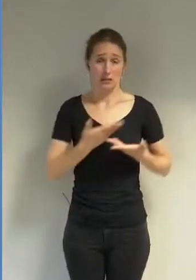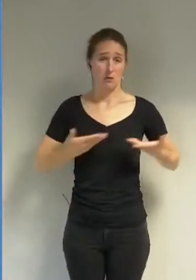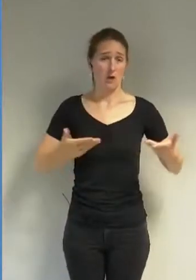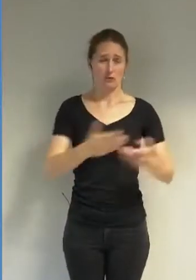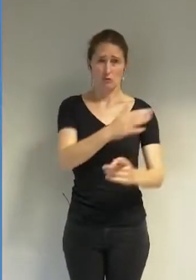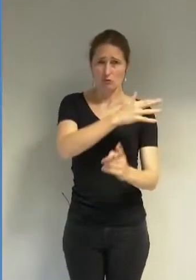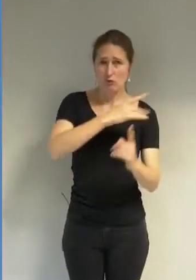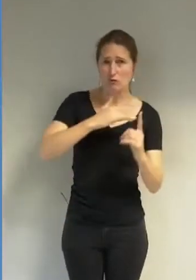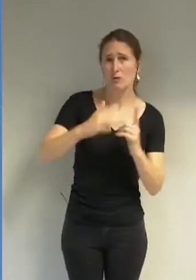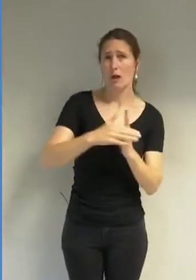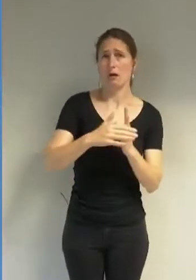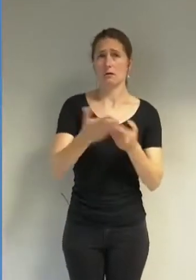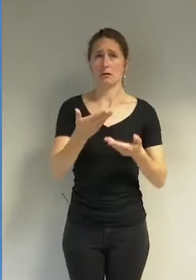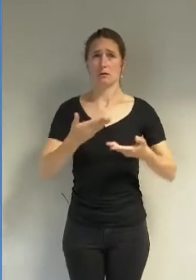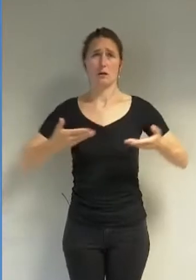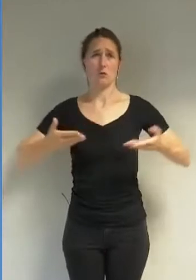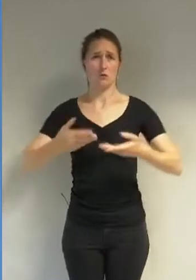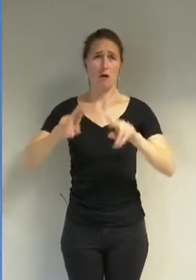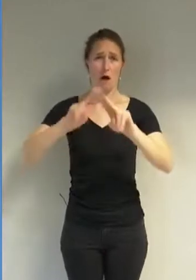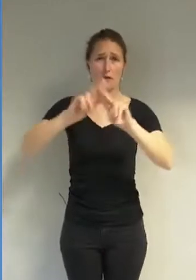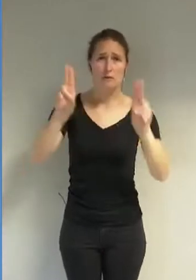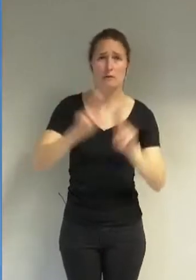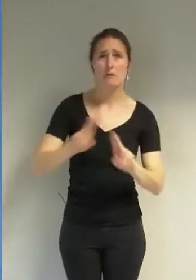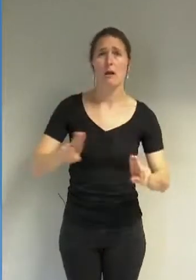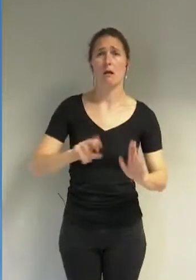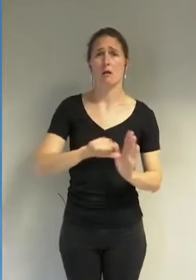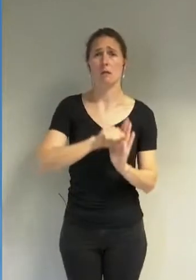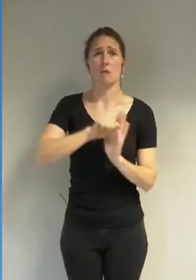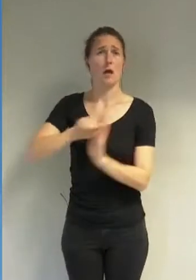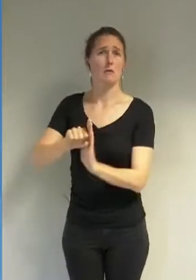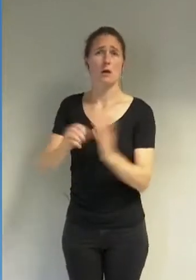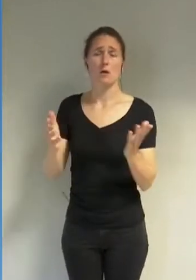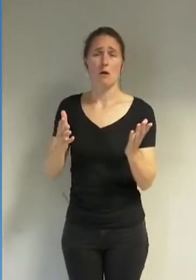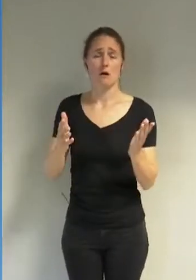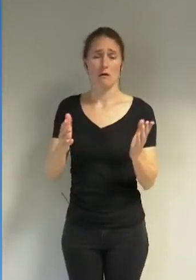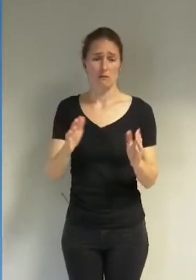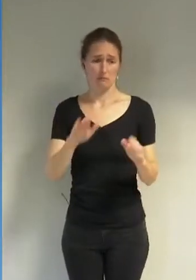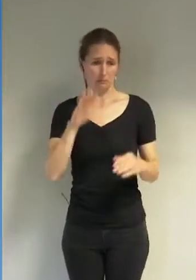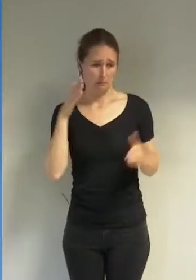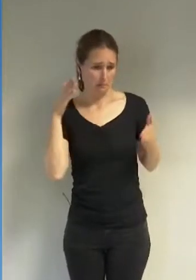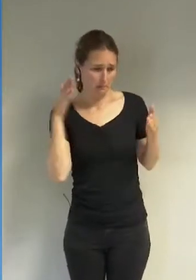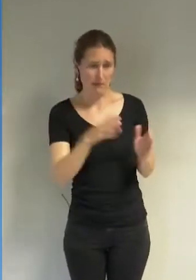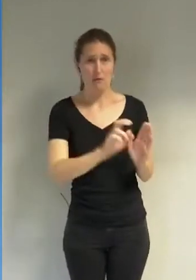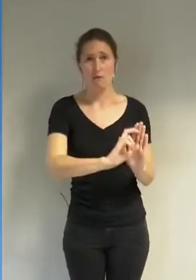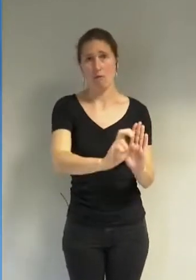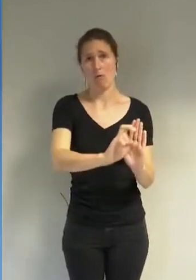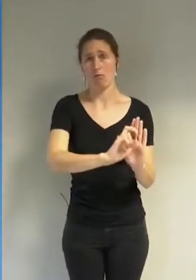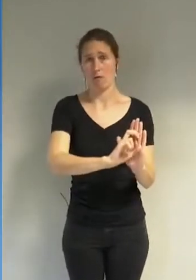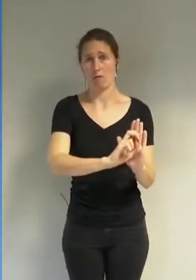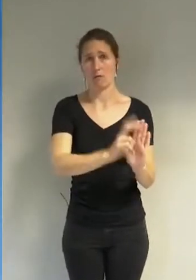la priorité devrait être les sujets concernant les grenobloises et les grenoblois.